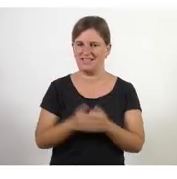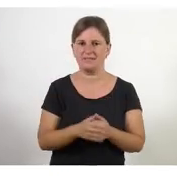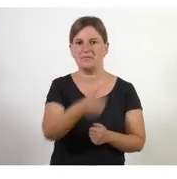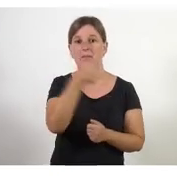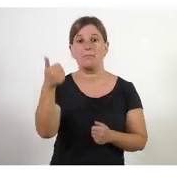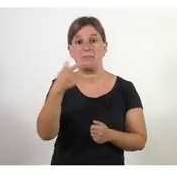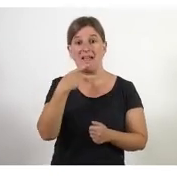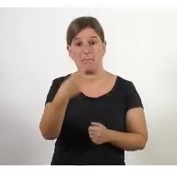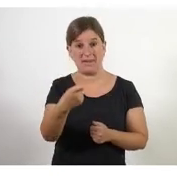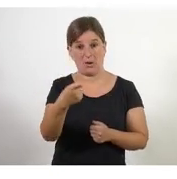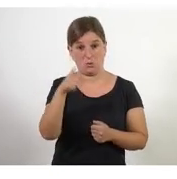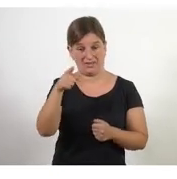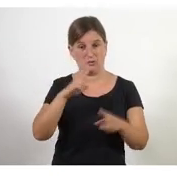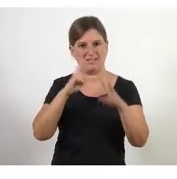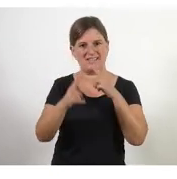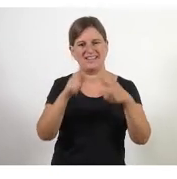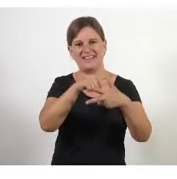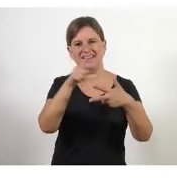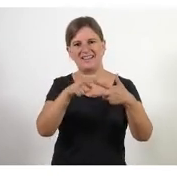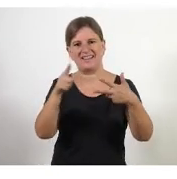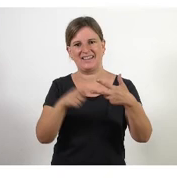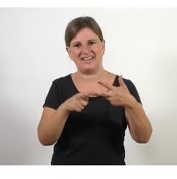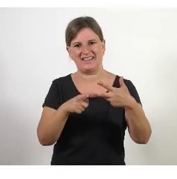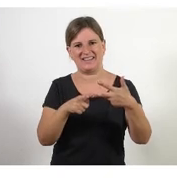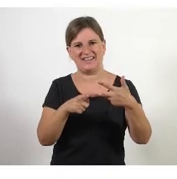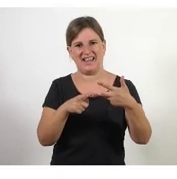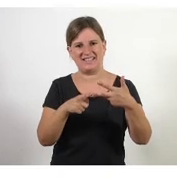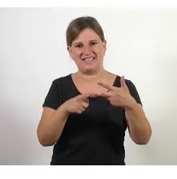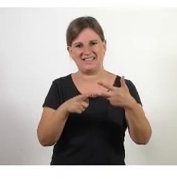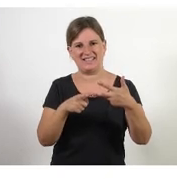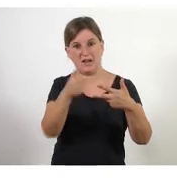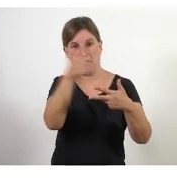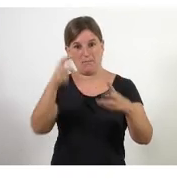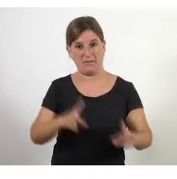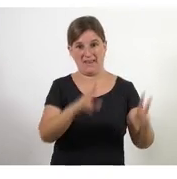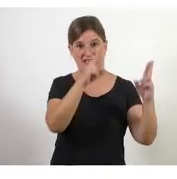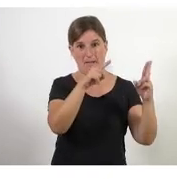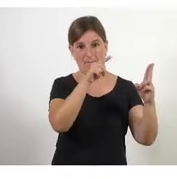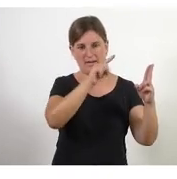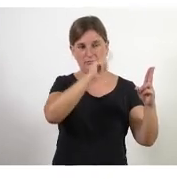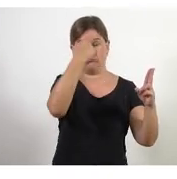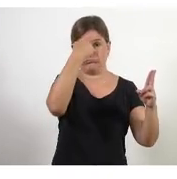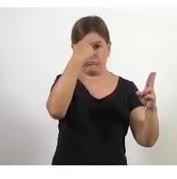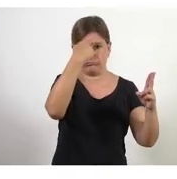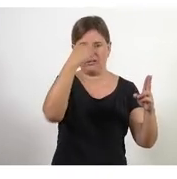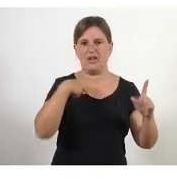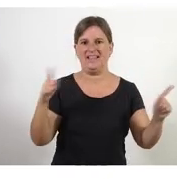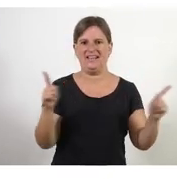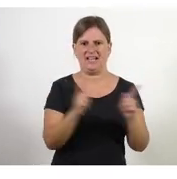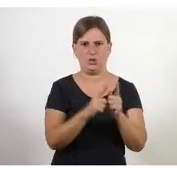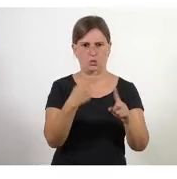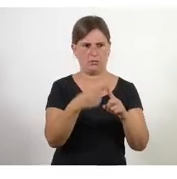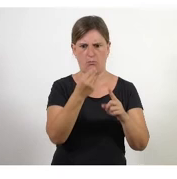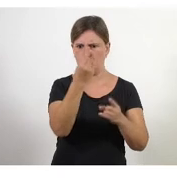primera pregunta que has fet sobre les tres coses que s'havien quedat de la primera part de la teva explicació et faig un resum perquè han